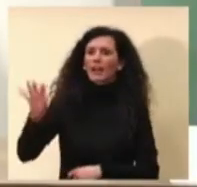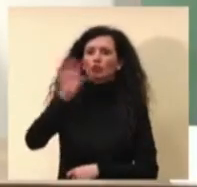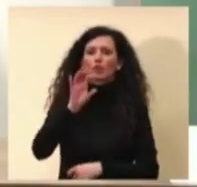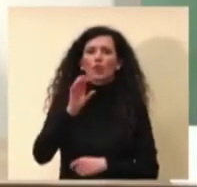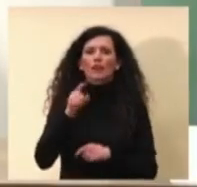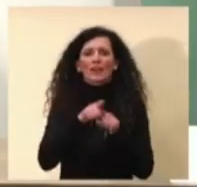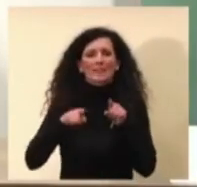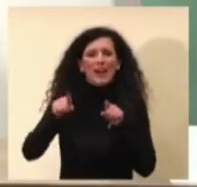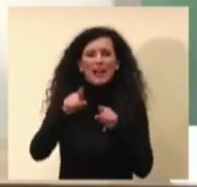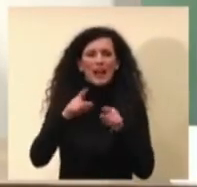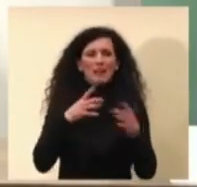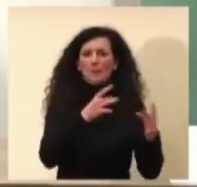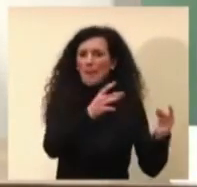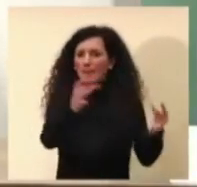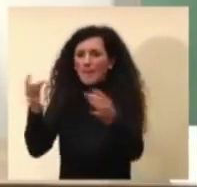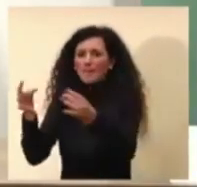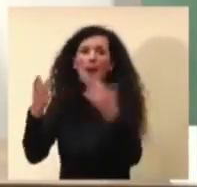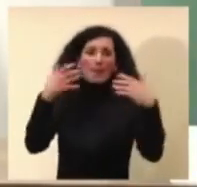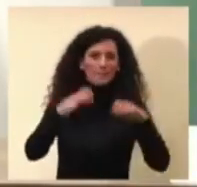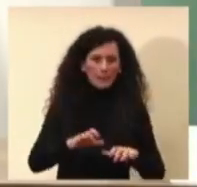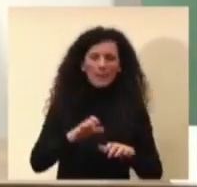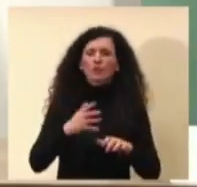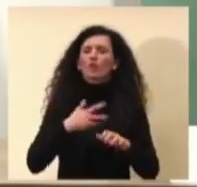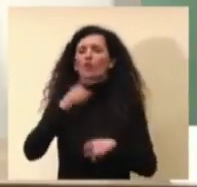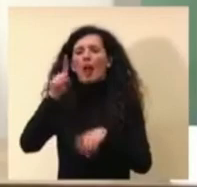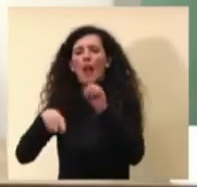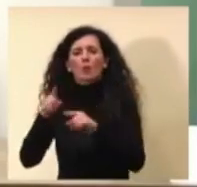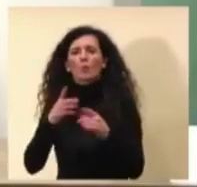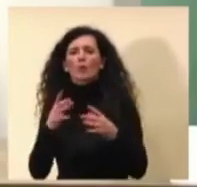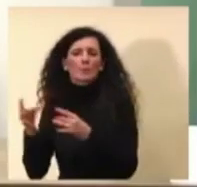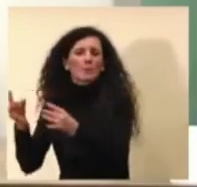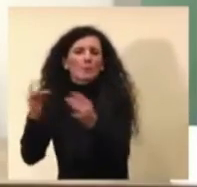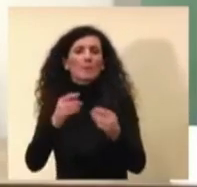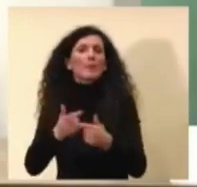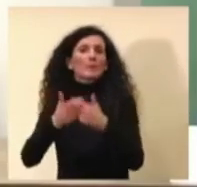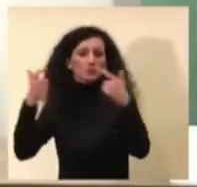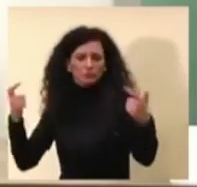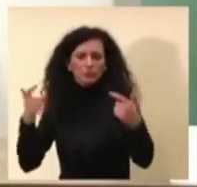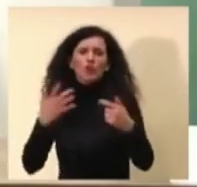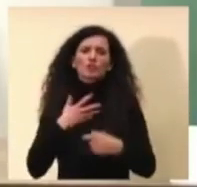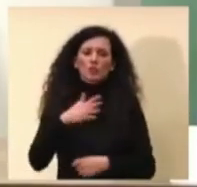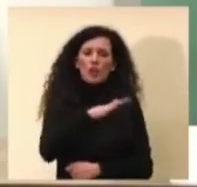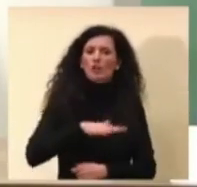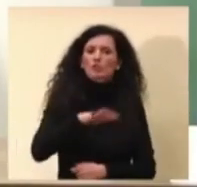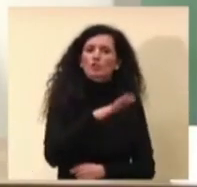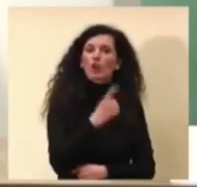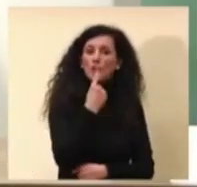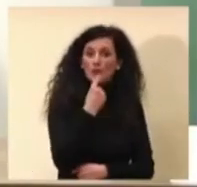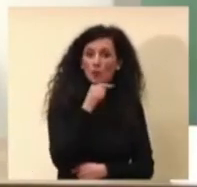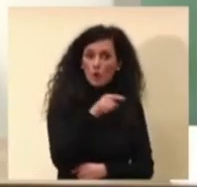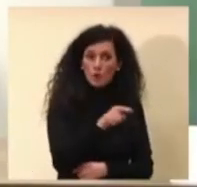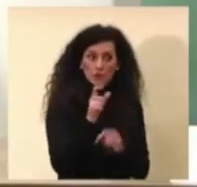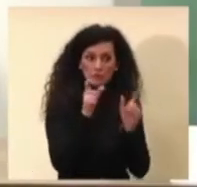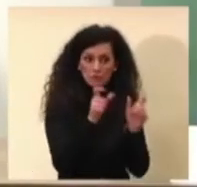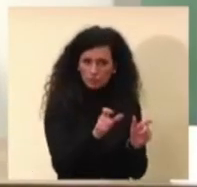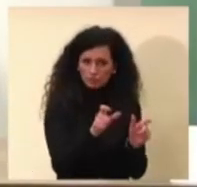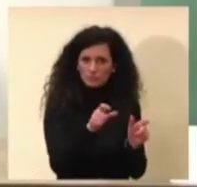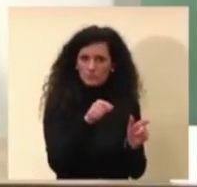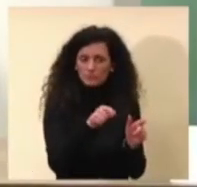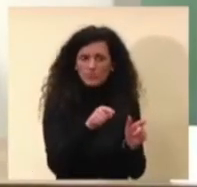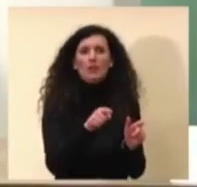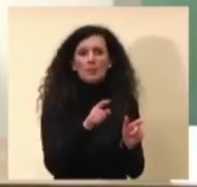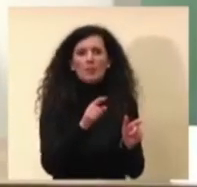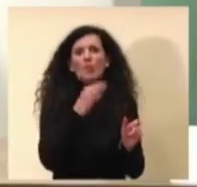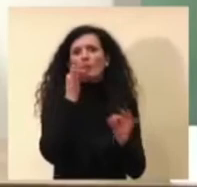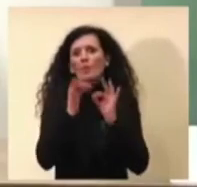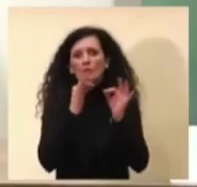peraltro anche conoscete perché sono facilmente intuibili dove abbiamo le zone rosse dove abbiamo queste circolazioni sono quelle dove la circolazione è più